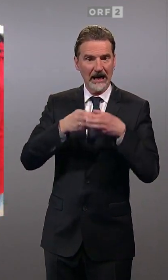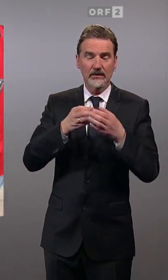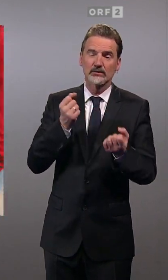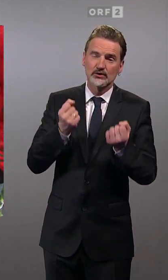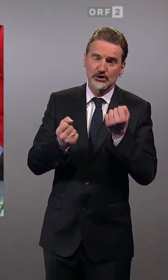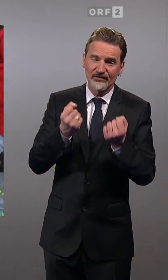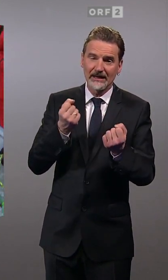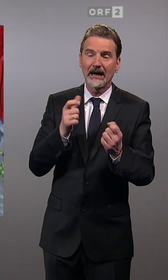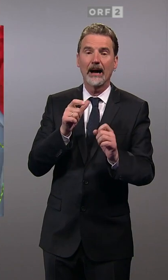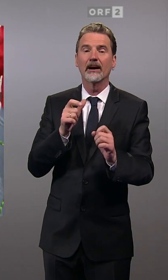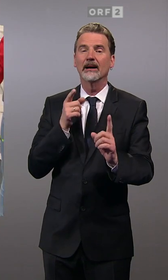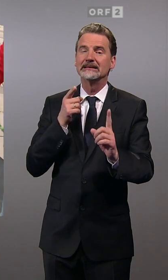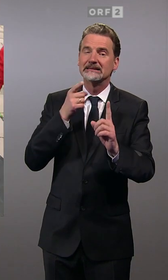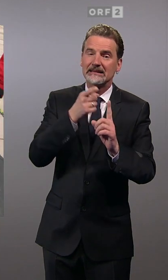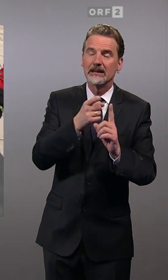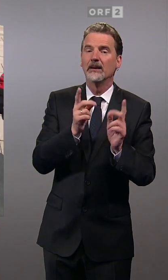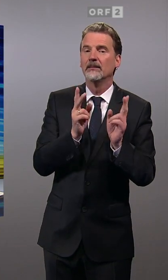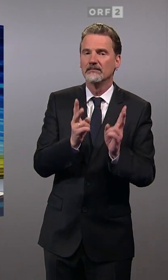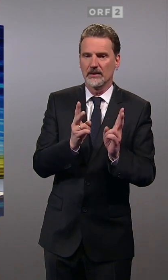ganz unmögliches, unterfangen.